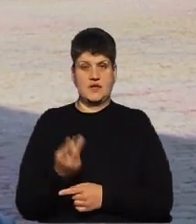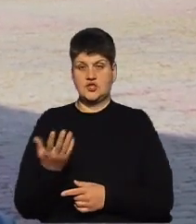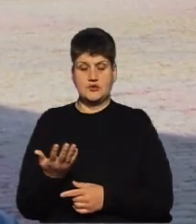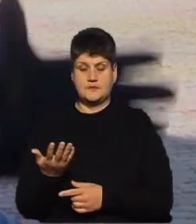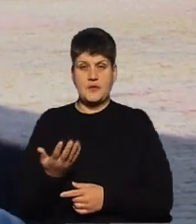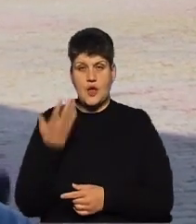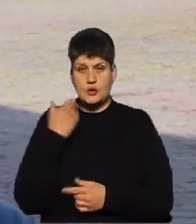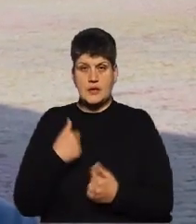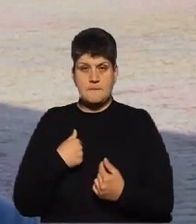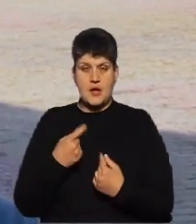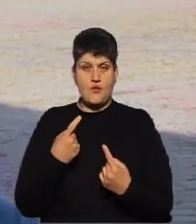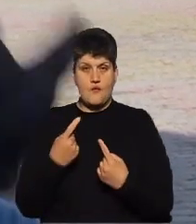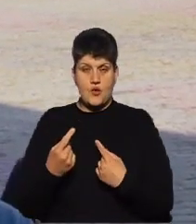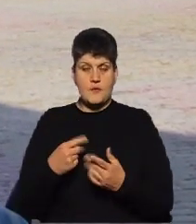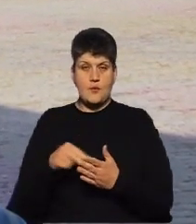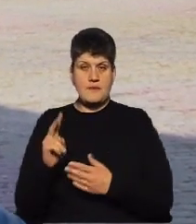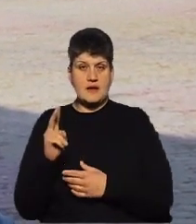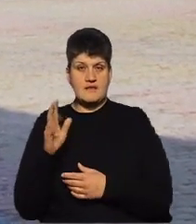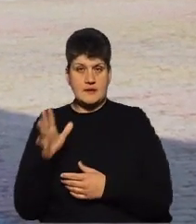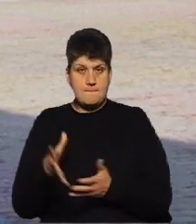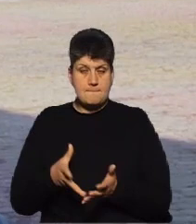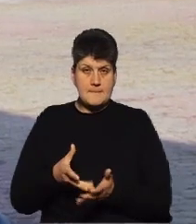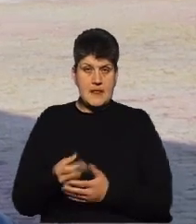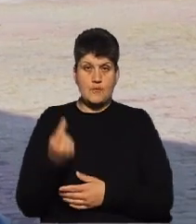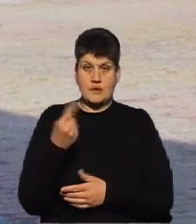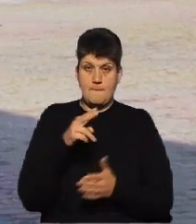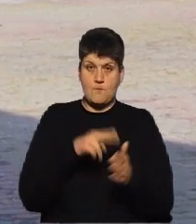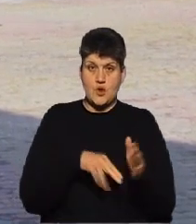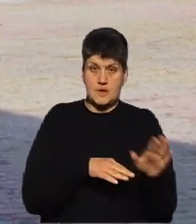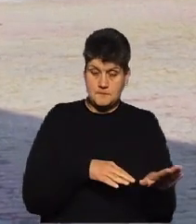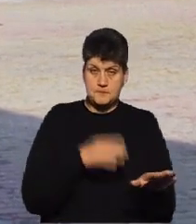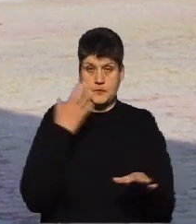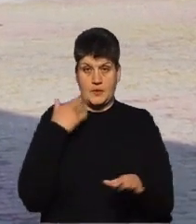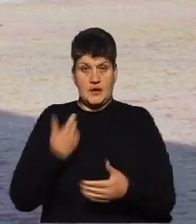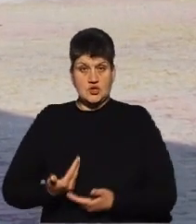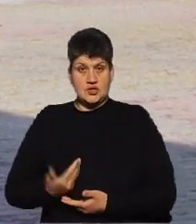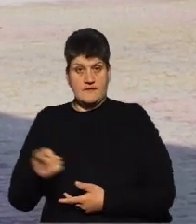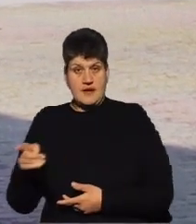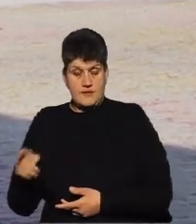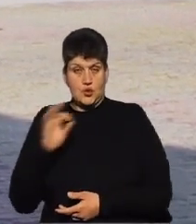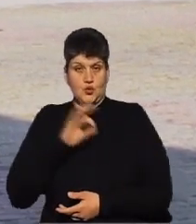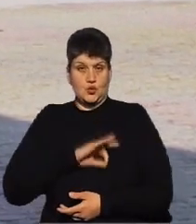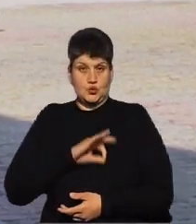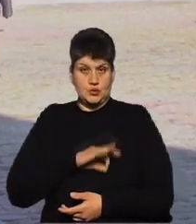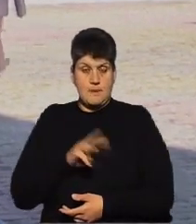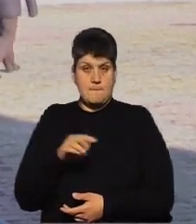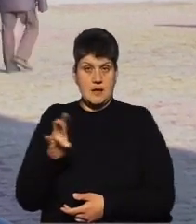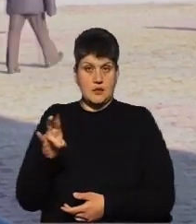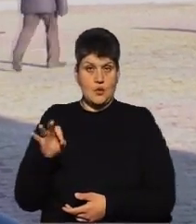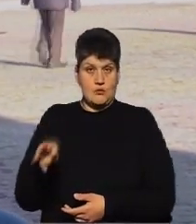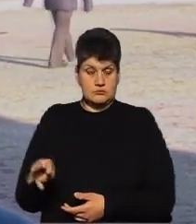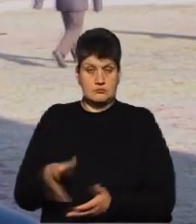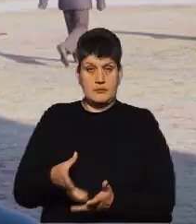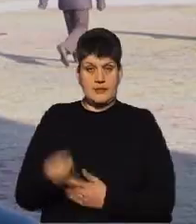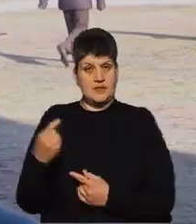про, коли ми купляємо квартиру, ми сплачуємо одні податки, коли ми вже живемо і користуємося таким майном, ми сплачуємо інші податки.